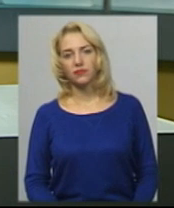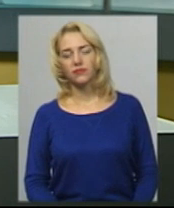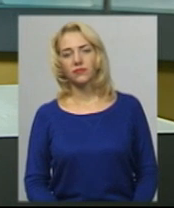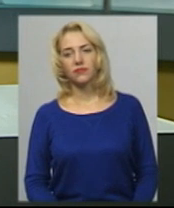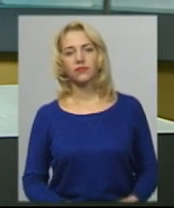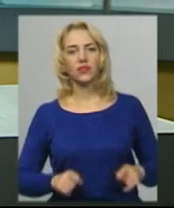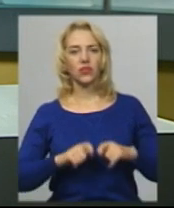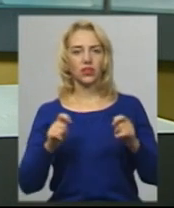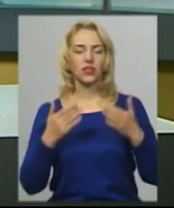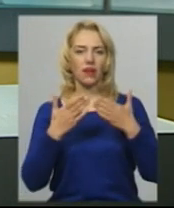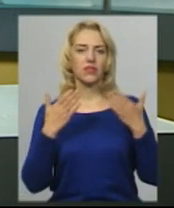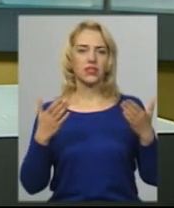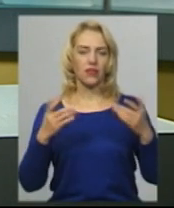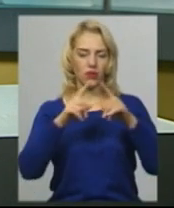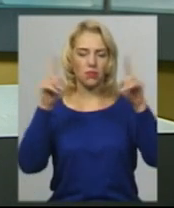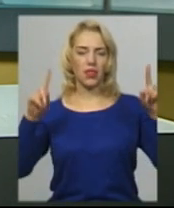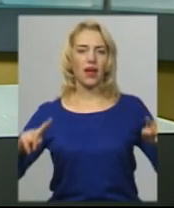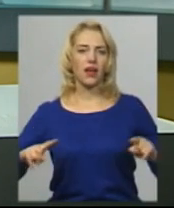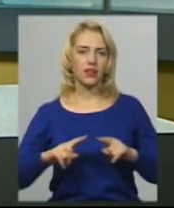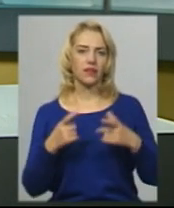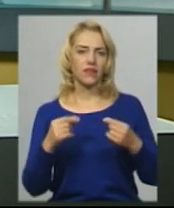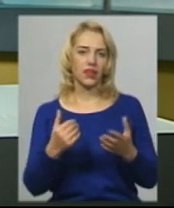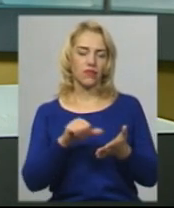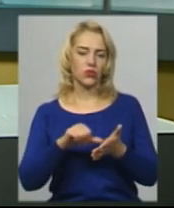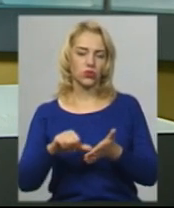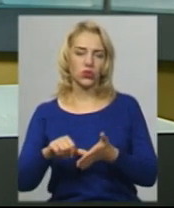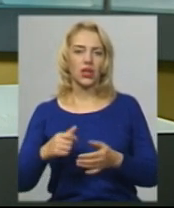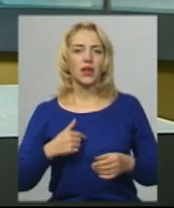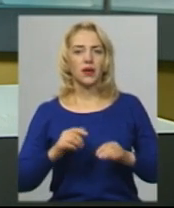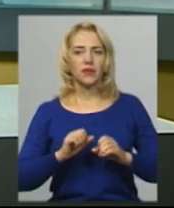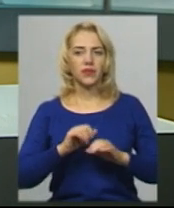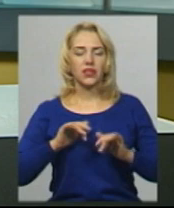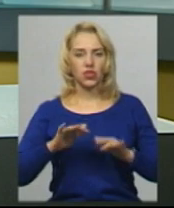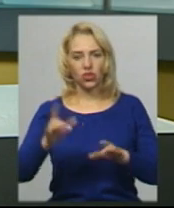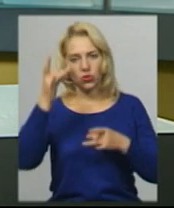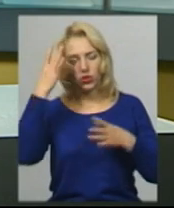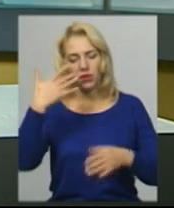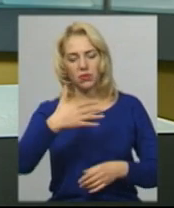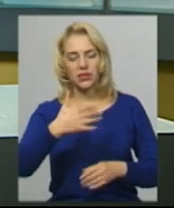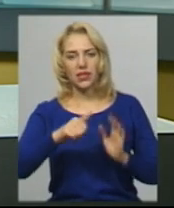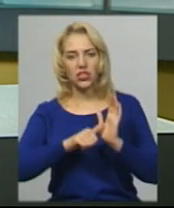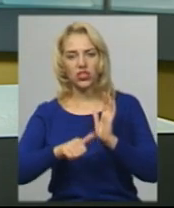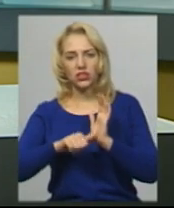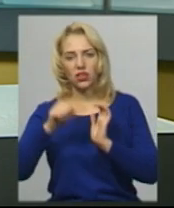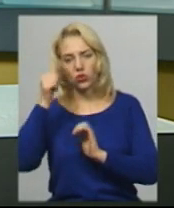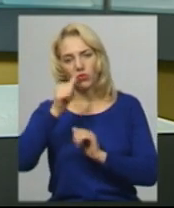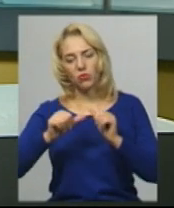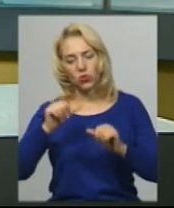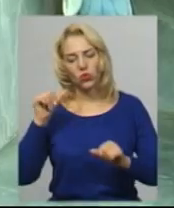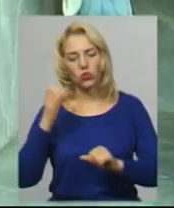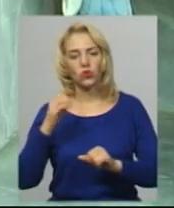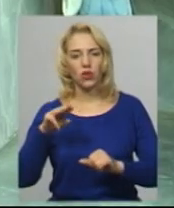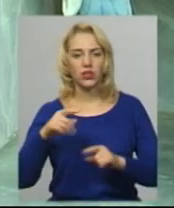Відкриття виставки плакатів, де фігурують персони діячів культури 50-60-х років минулого століття, відбулося сьогодні в